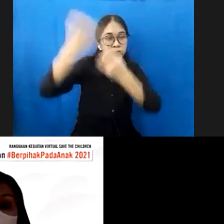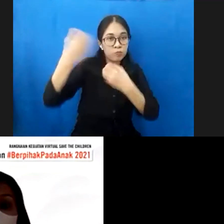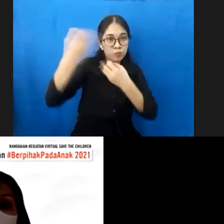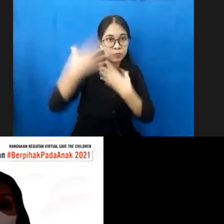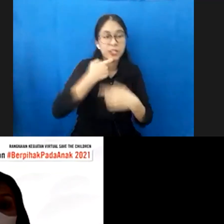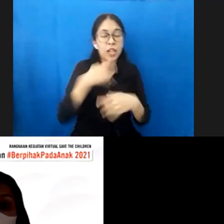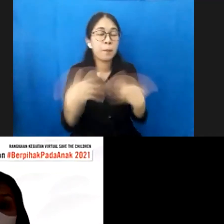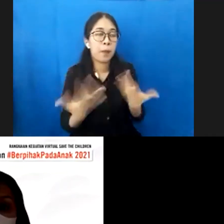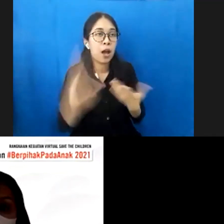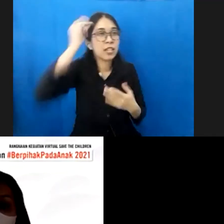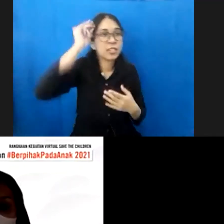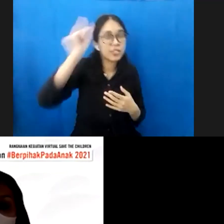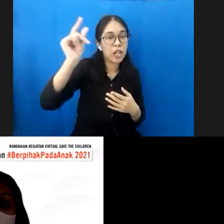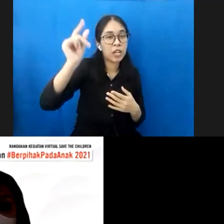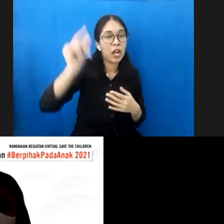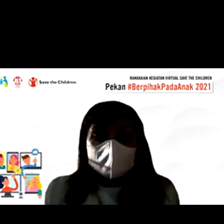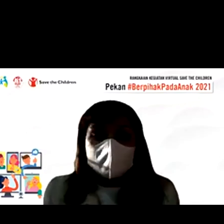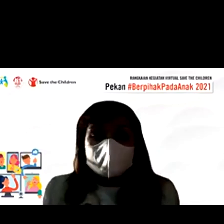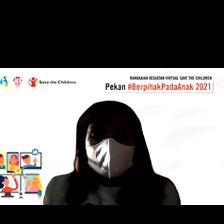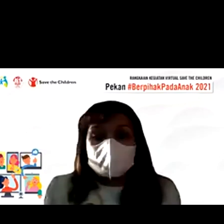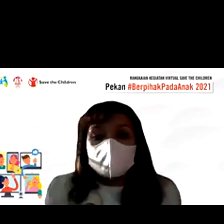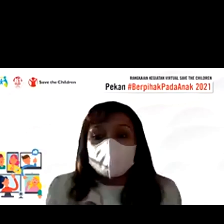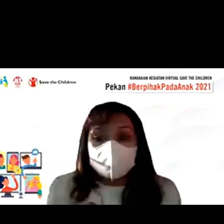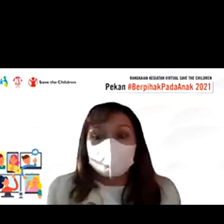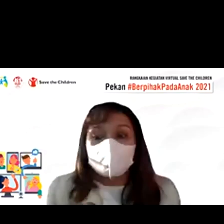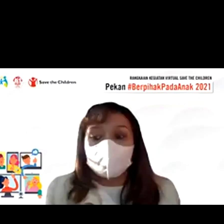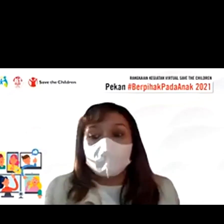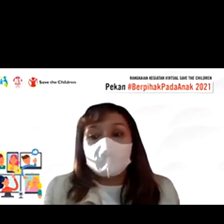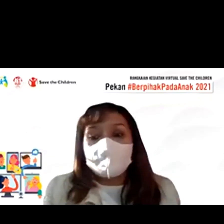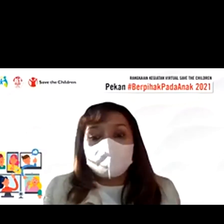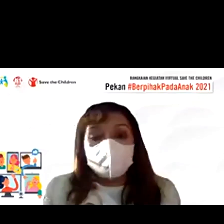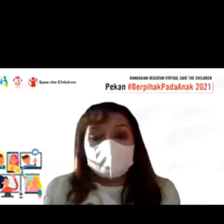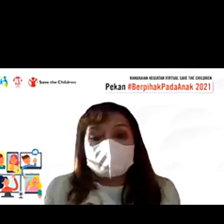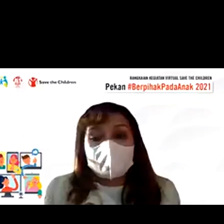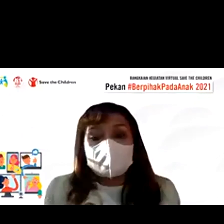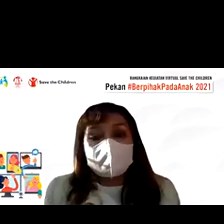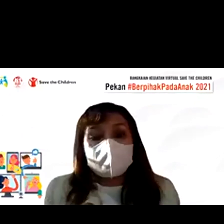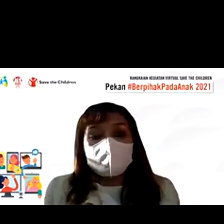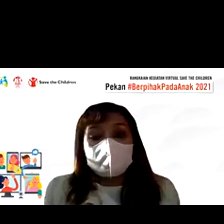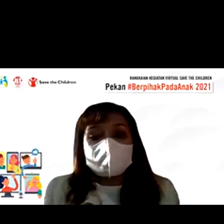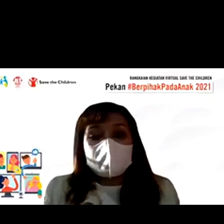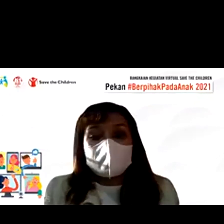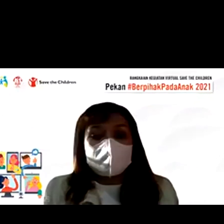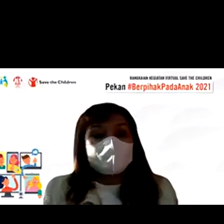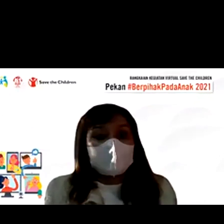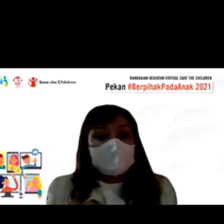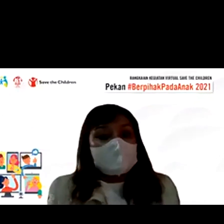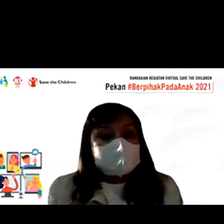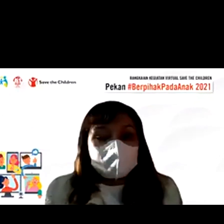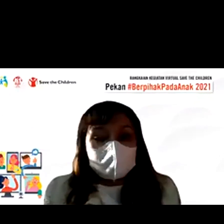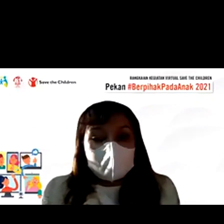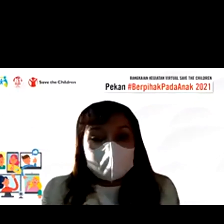strategi refocusing dana desa dalam situasi pandemik untuk pemenuhan kesehatan dan kristi anak